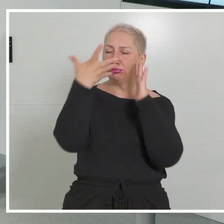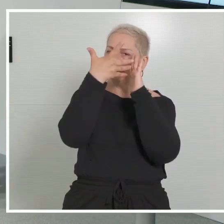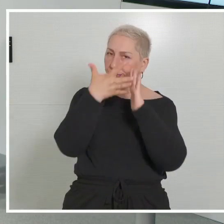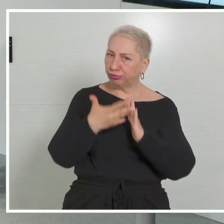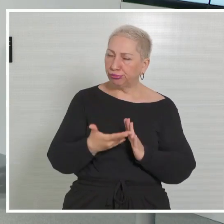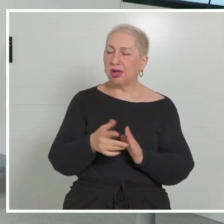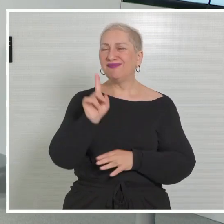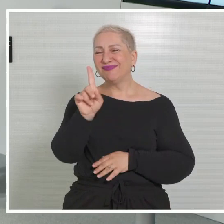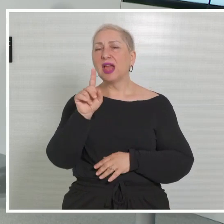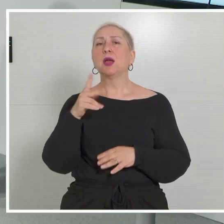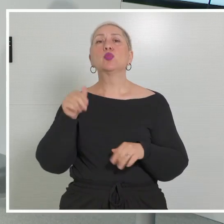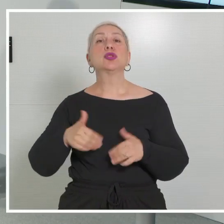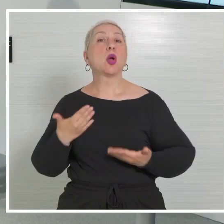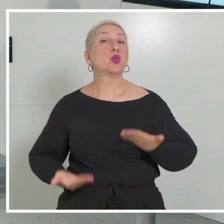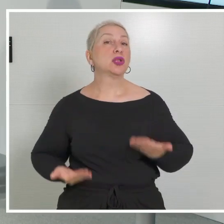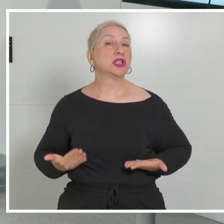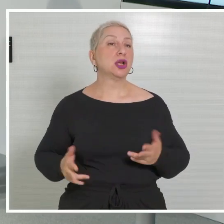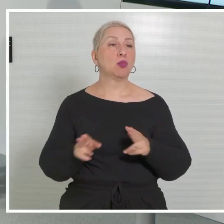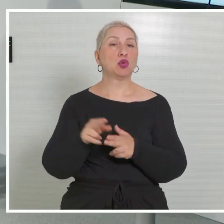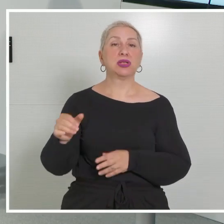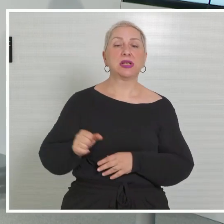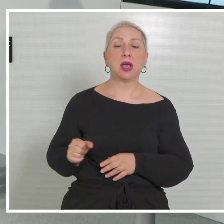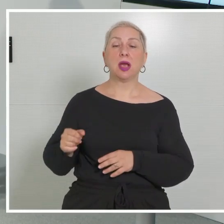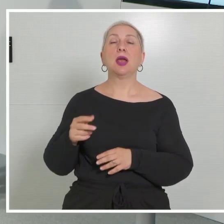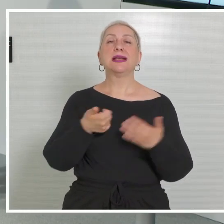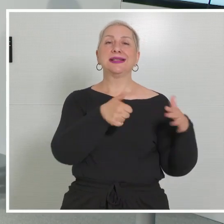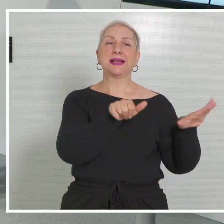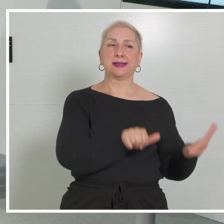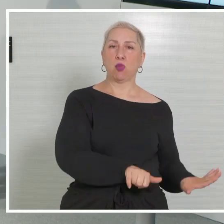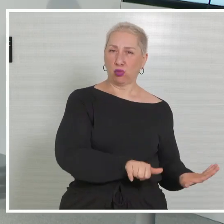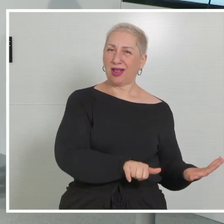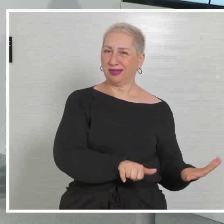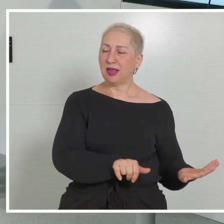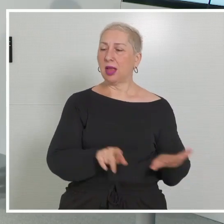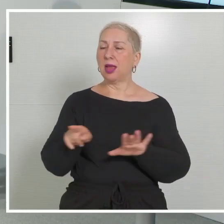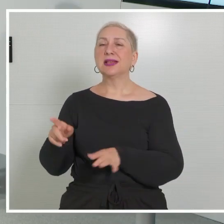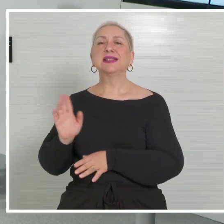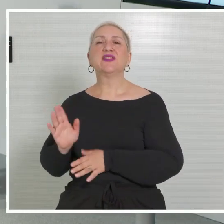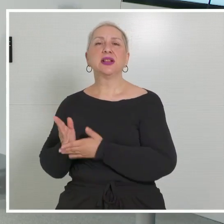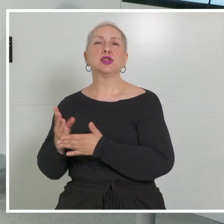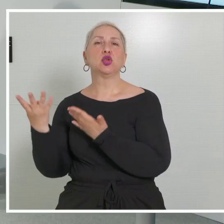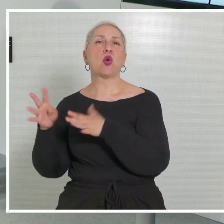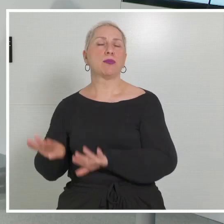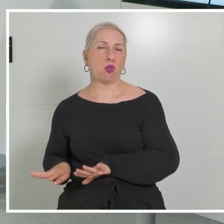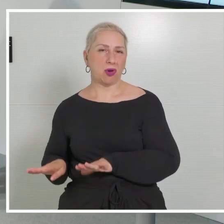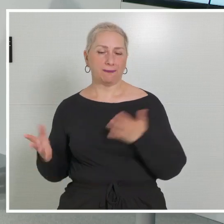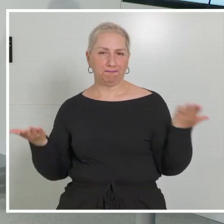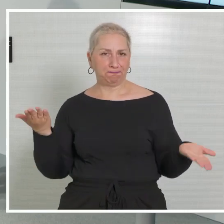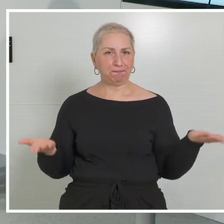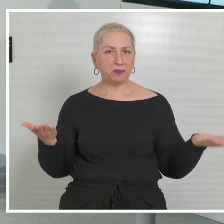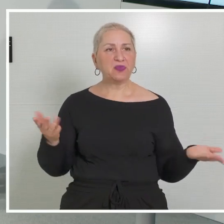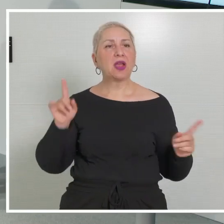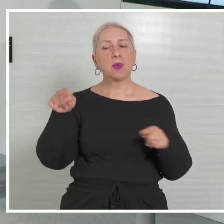dass das Bundesheer, der Grundwehrdienst sechs Monate dauerte, Zivildienst neun Monate, aber natürlich handelt es sich beim Zivildienst um den